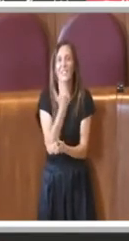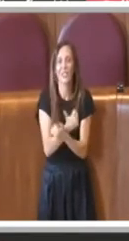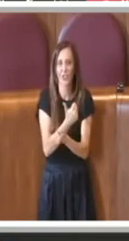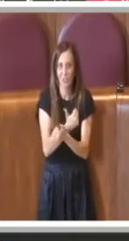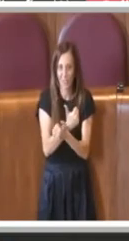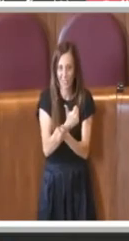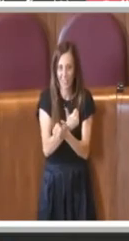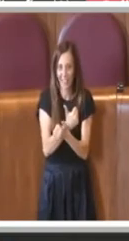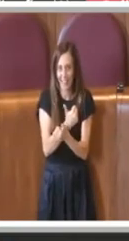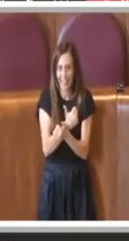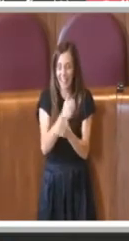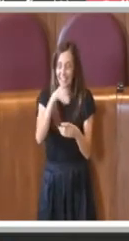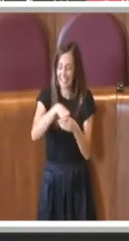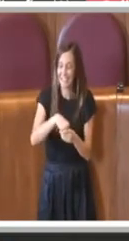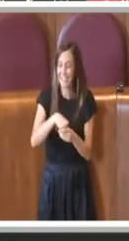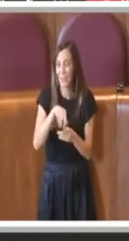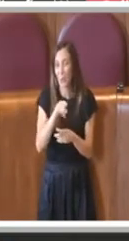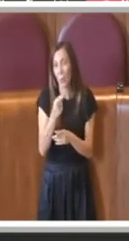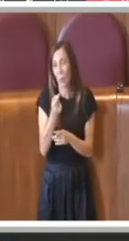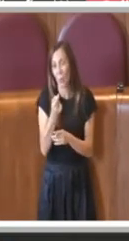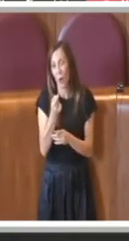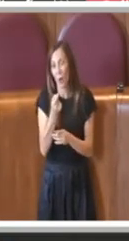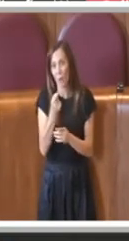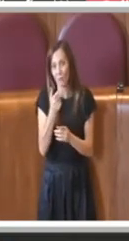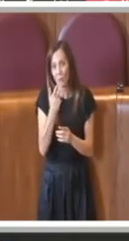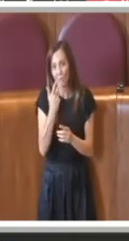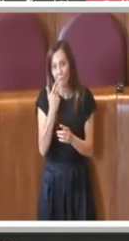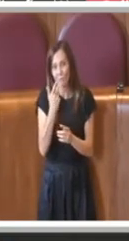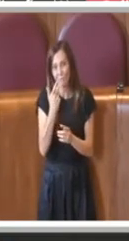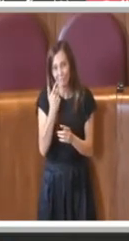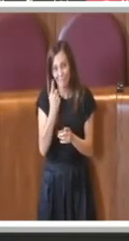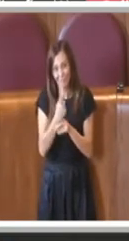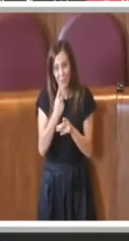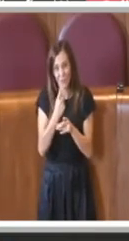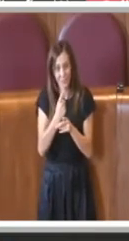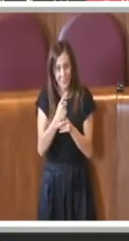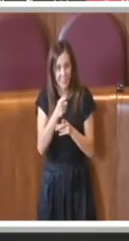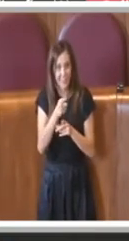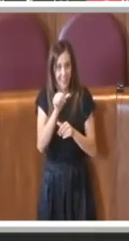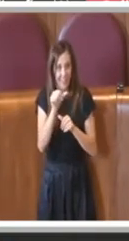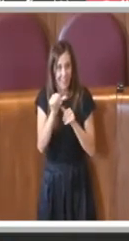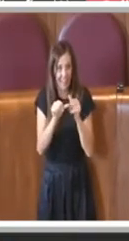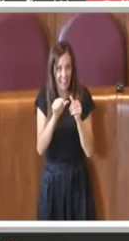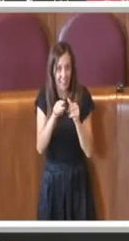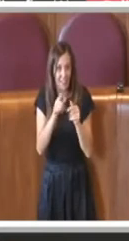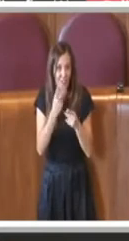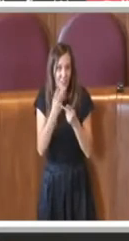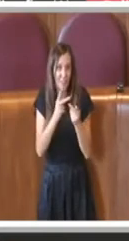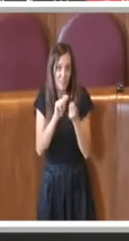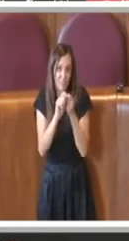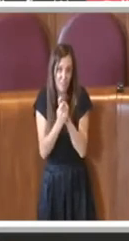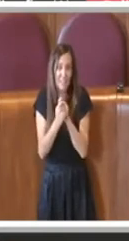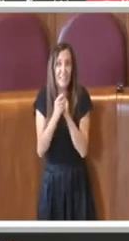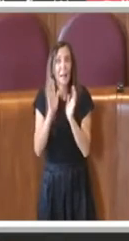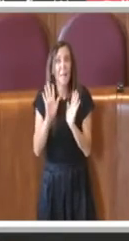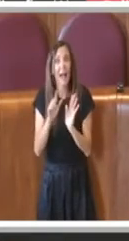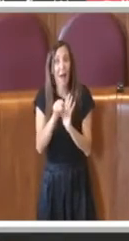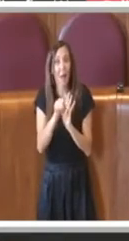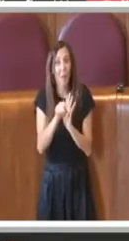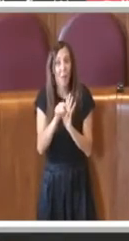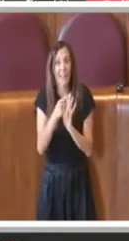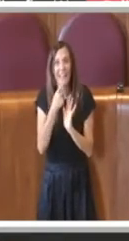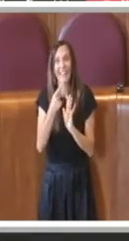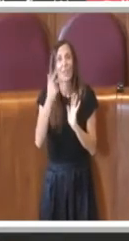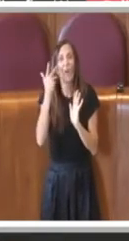aspetto specifico di fatto è stato un po' come l'ho già